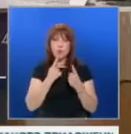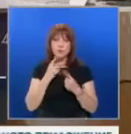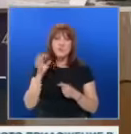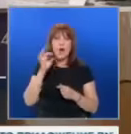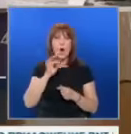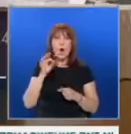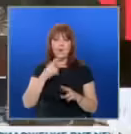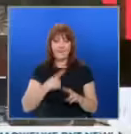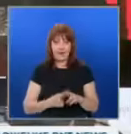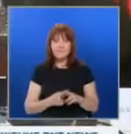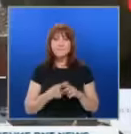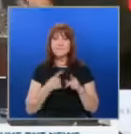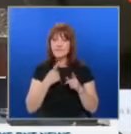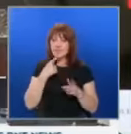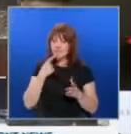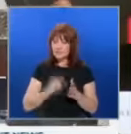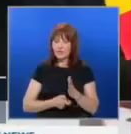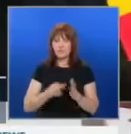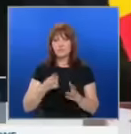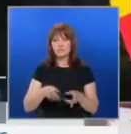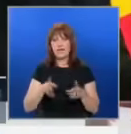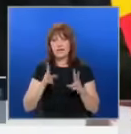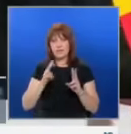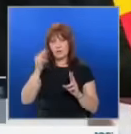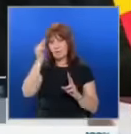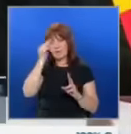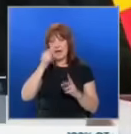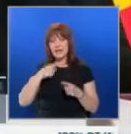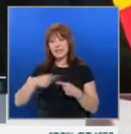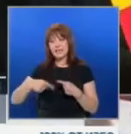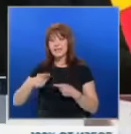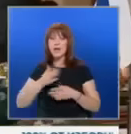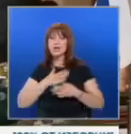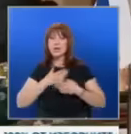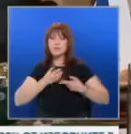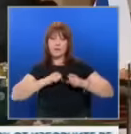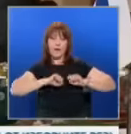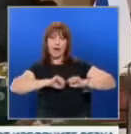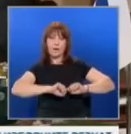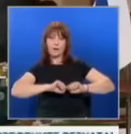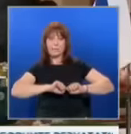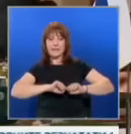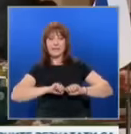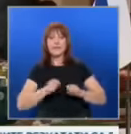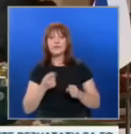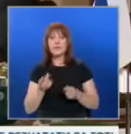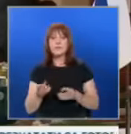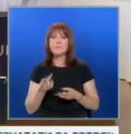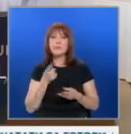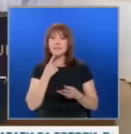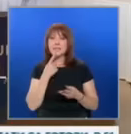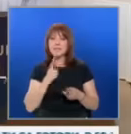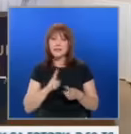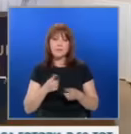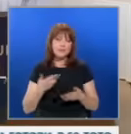Рига българския президент заяви твърдата решимост на страната ни да развива собствен отбранителен капацитет и да допринася за